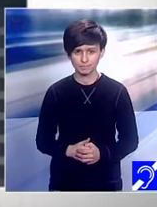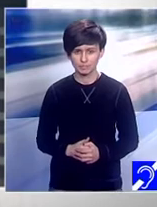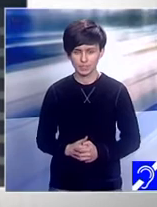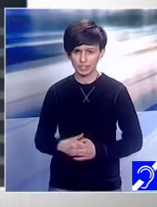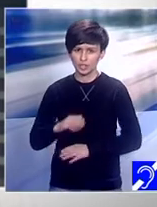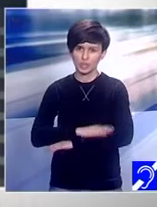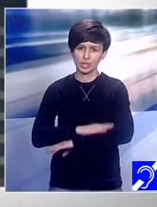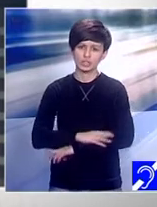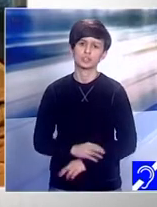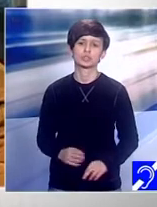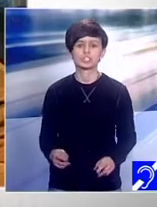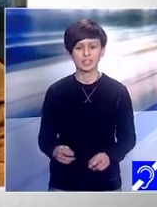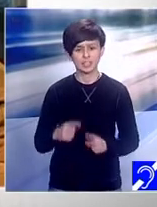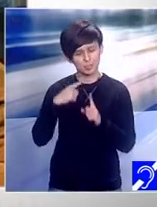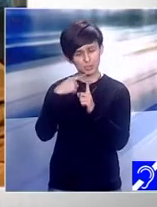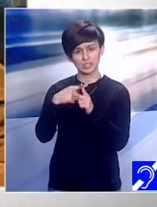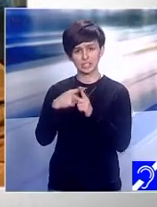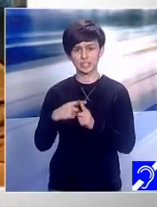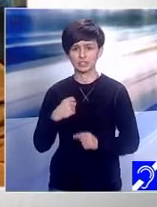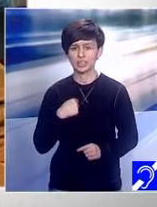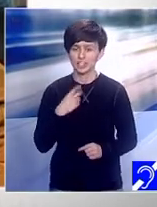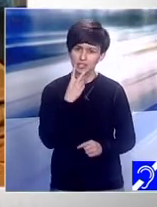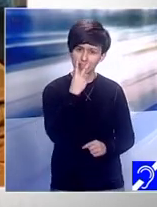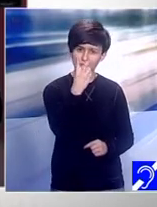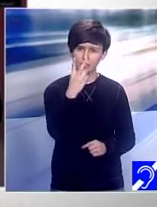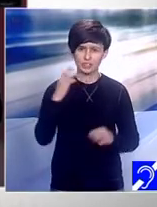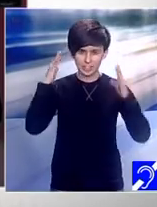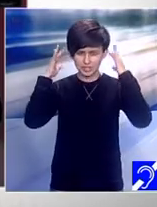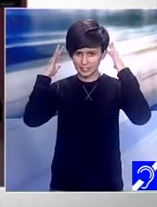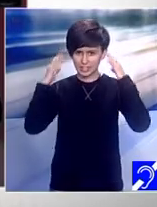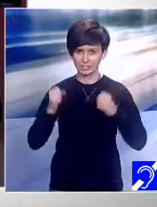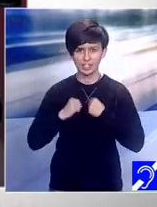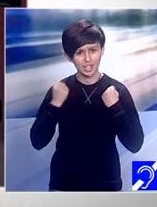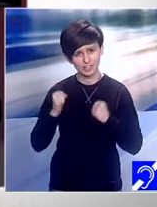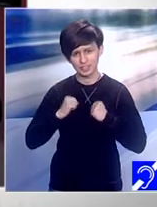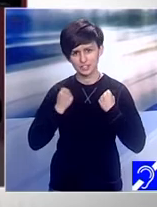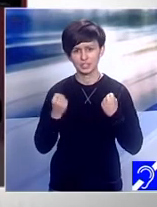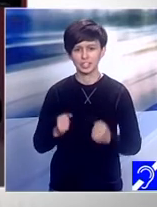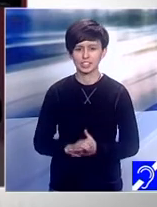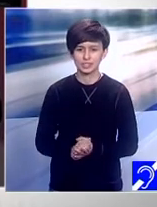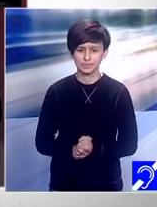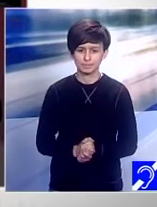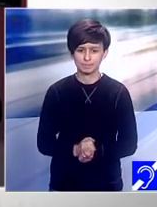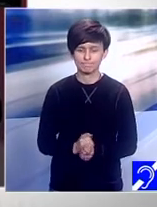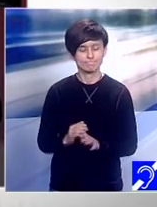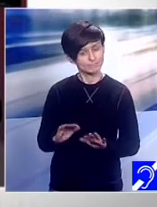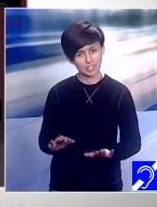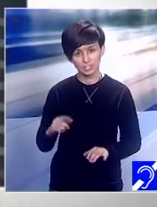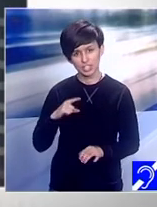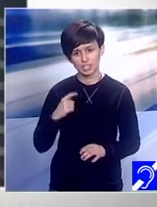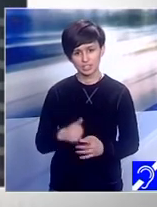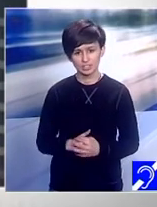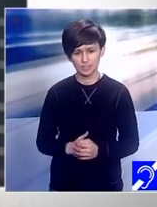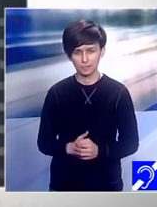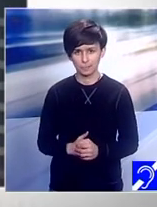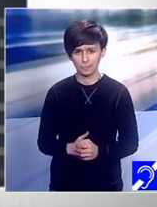optimism. Vă văd foarte veseli, foarte activi, foarte energici. Așa e? Așa e? Și nevoie